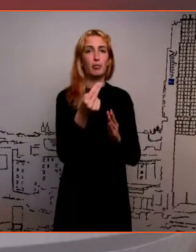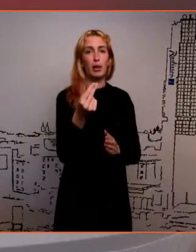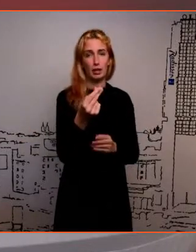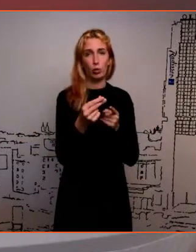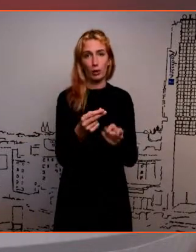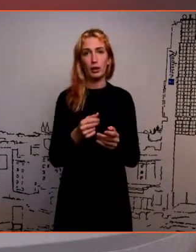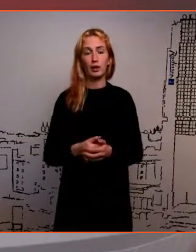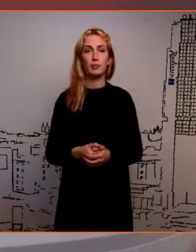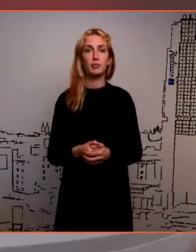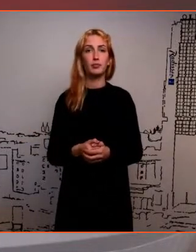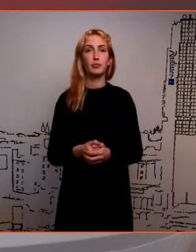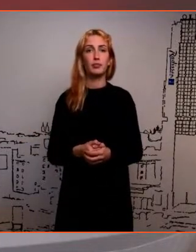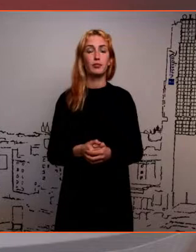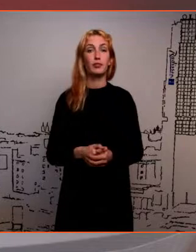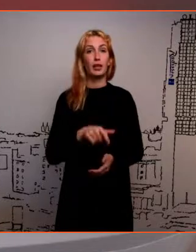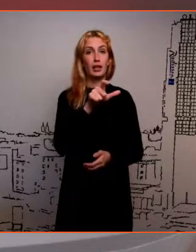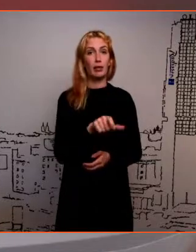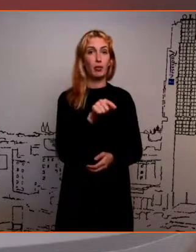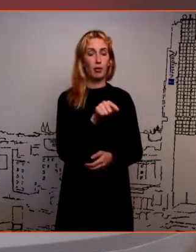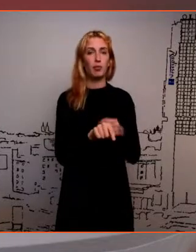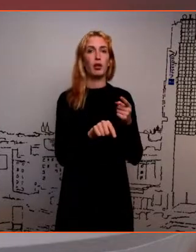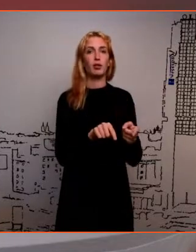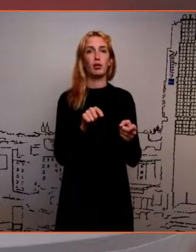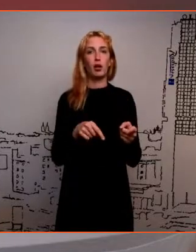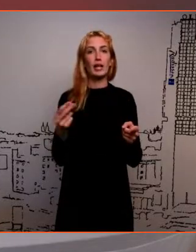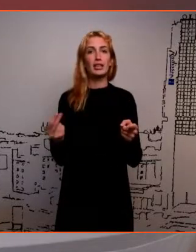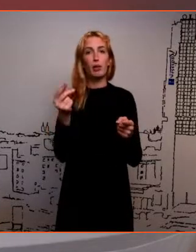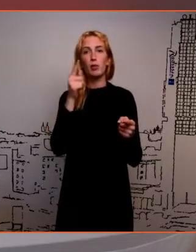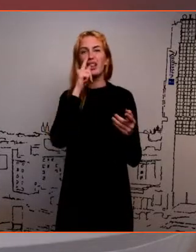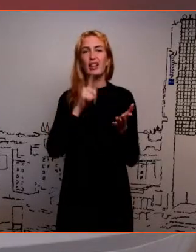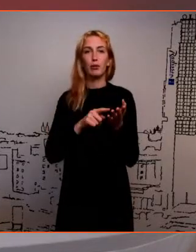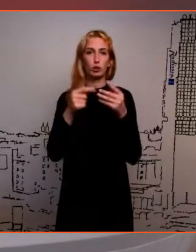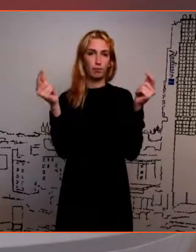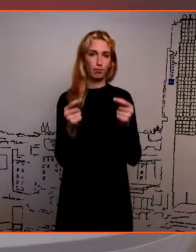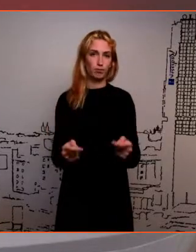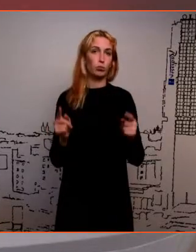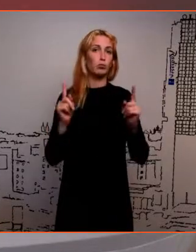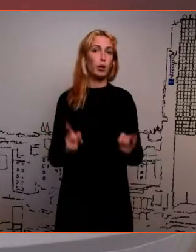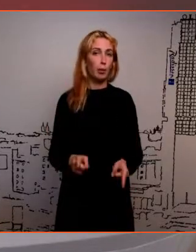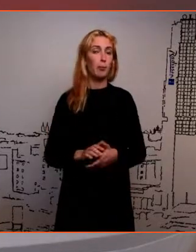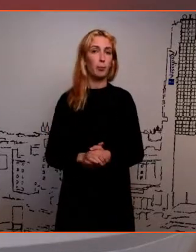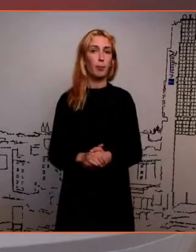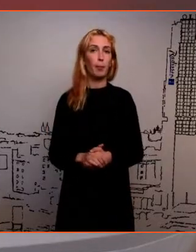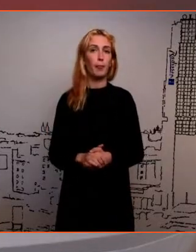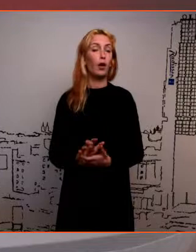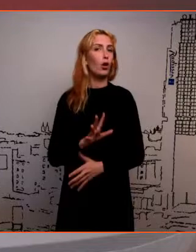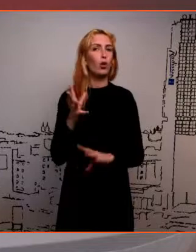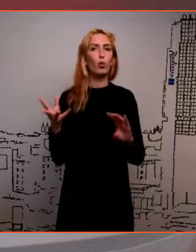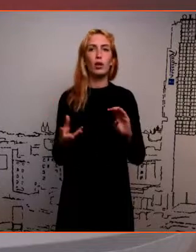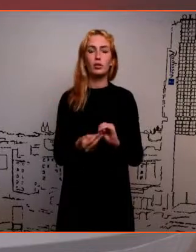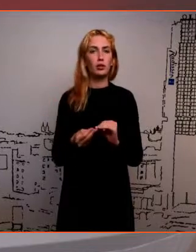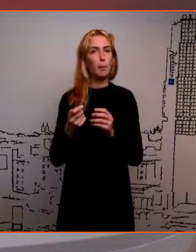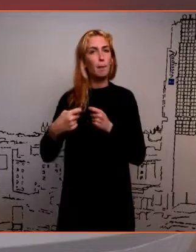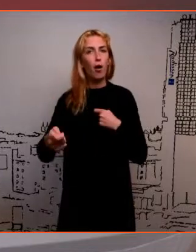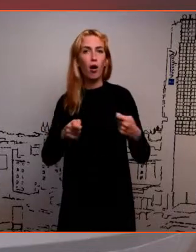inimesele, kes siis vastab stipendiumi tingimustele. Ja üldse on hästi sellised